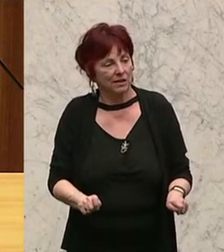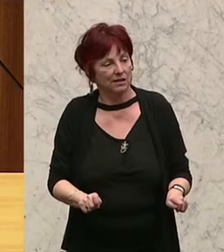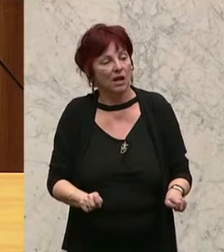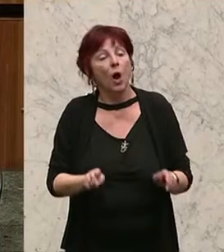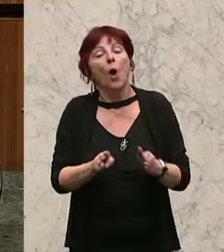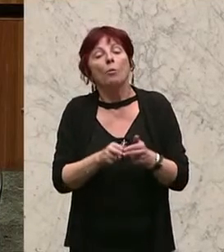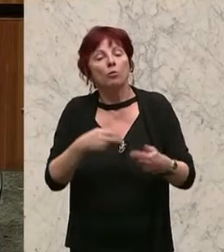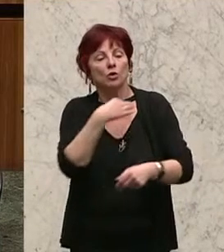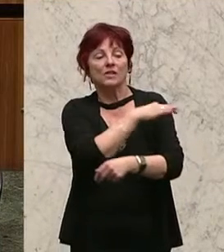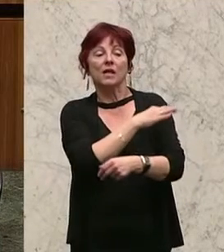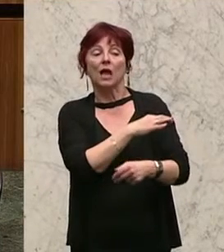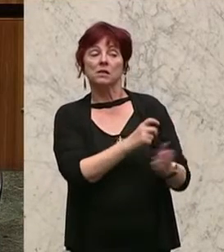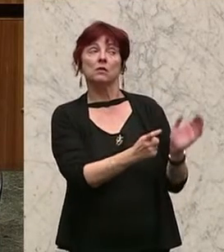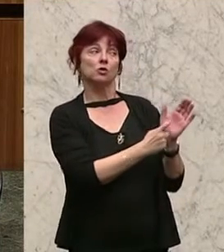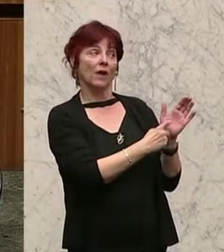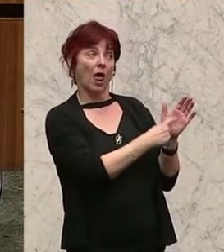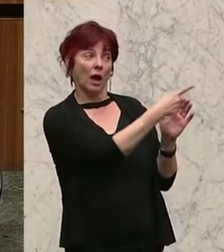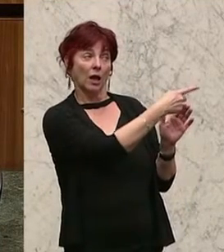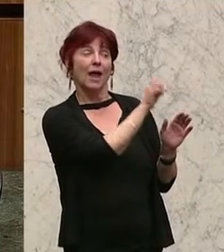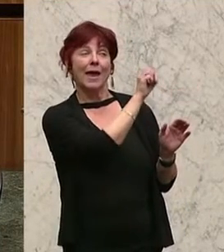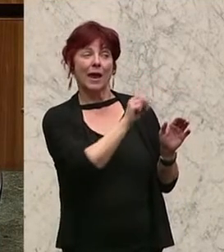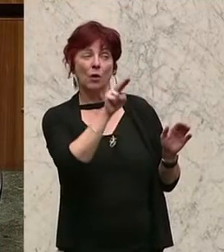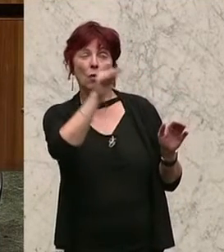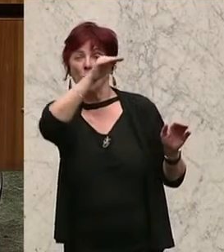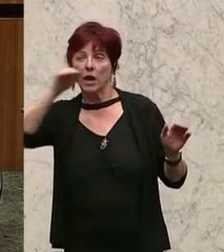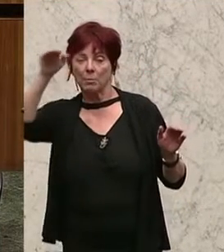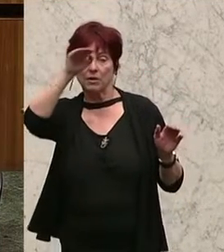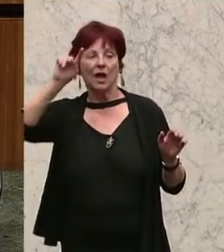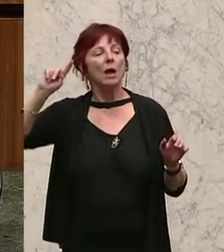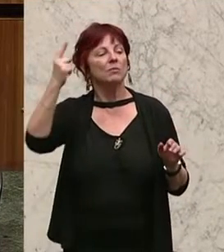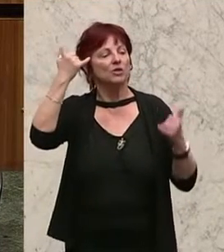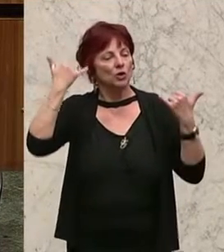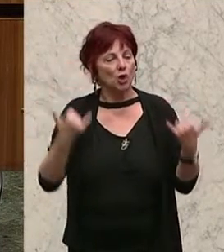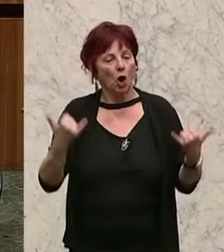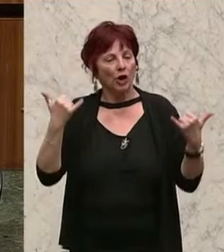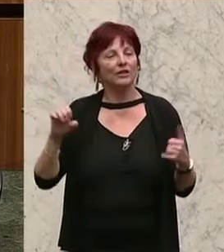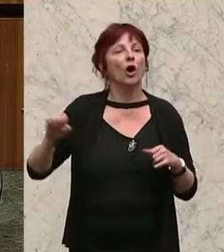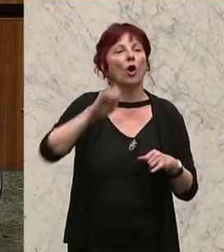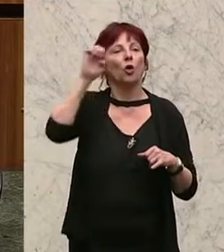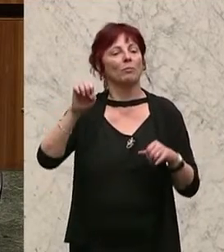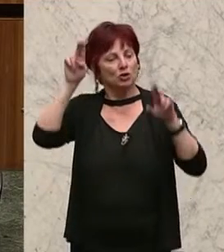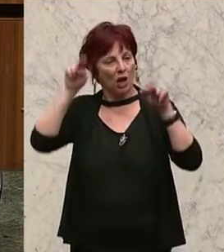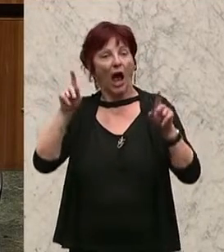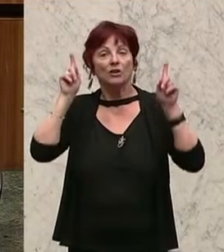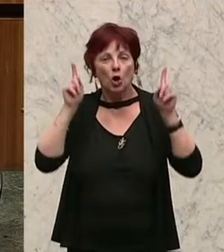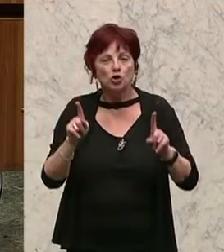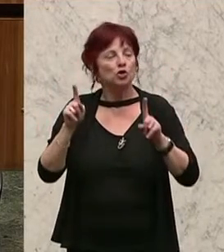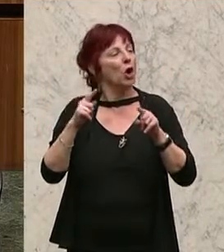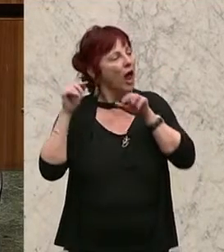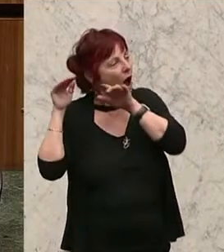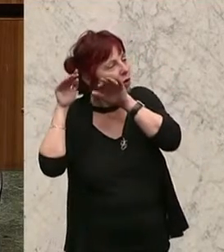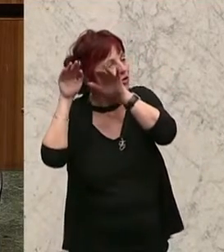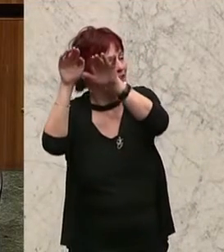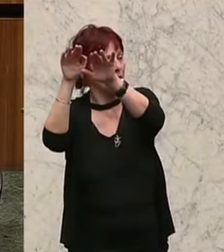der Bundeskanzler wird aufgefordert, auf EU-Ebene, insbesondere beim heutigen Europäischen Rat, darauf hinzuwirken, dass die EU